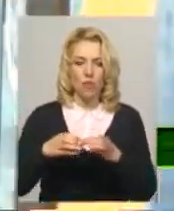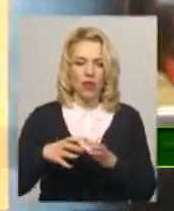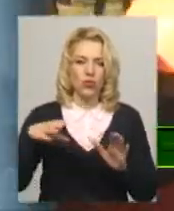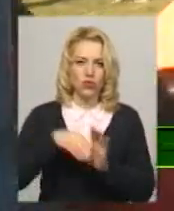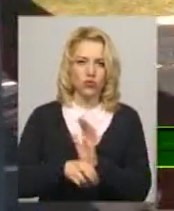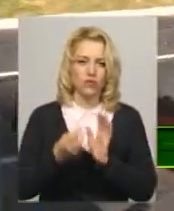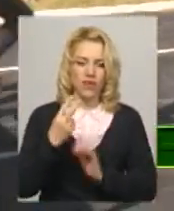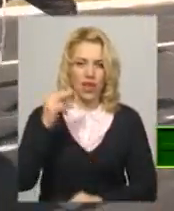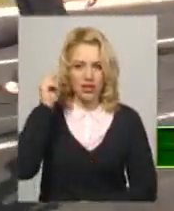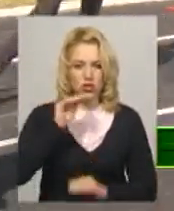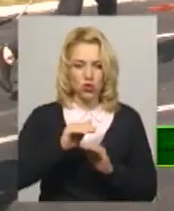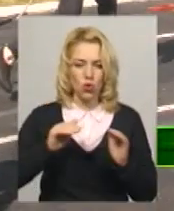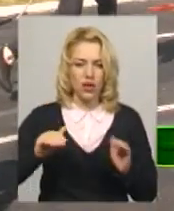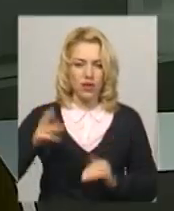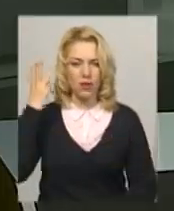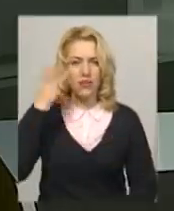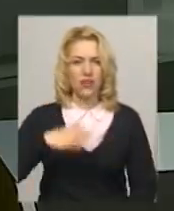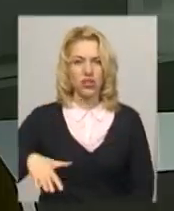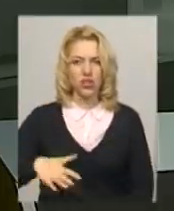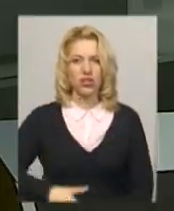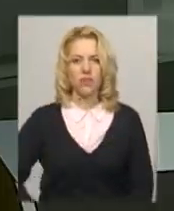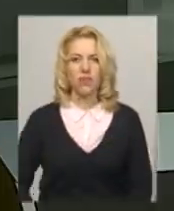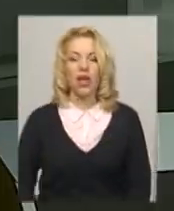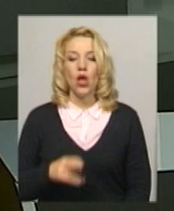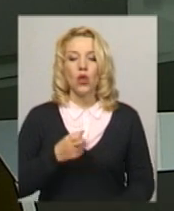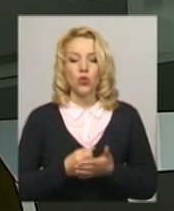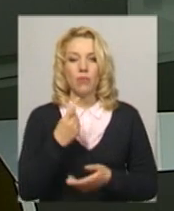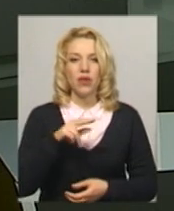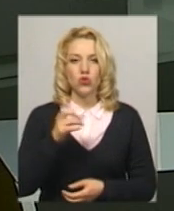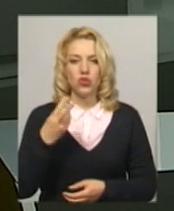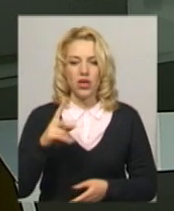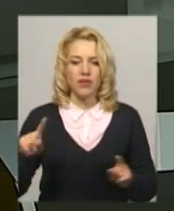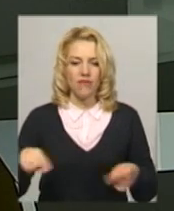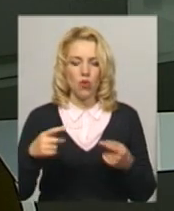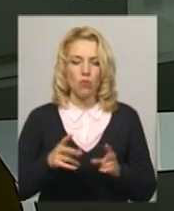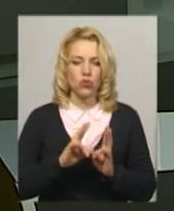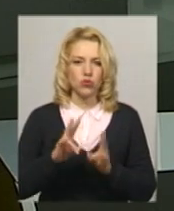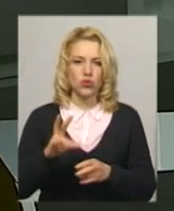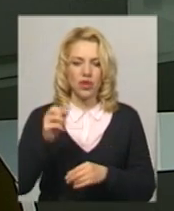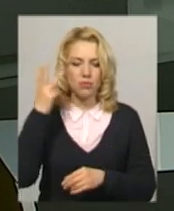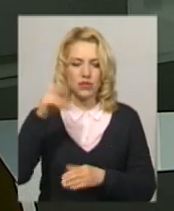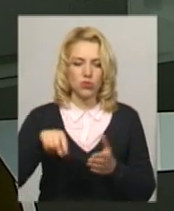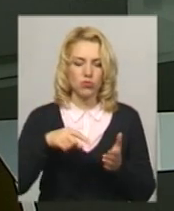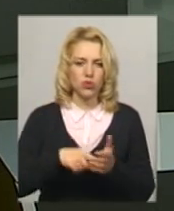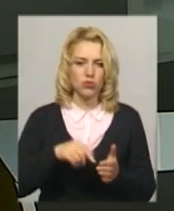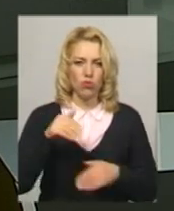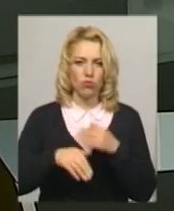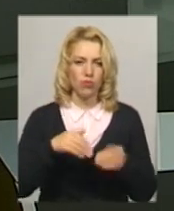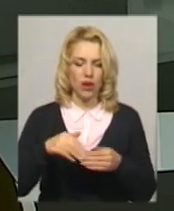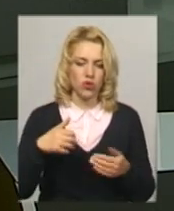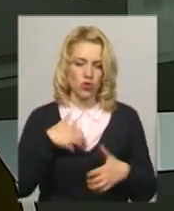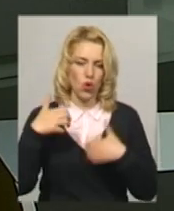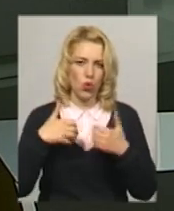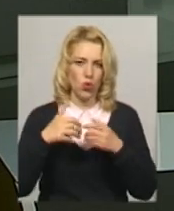12 школярів Хмельниччини. До 1 червня відновлять пошкоджену на Хмельницькому міському пляжі роздягальню.